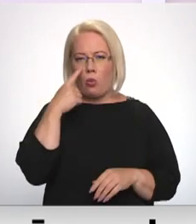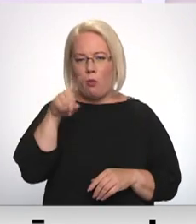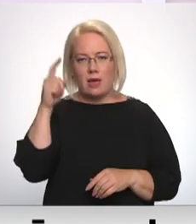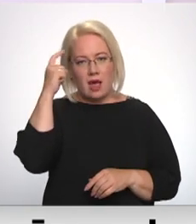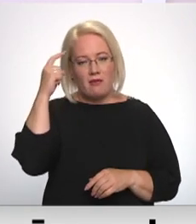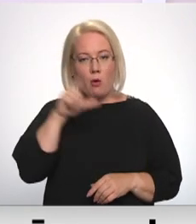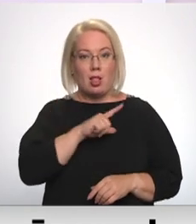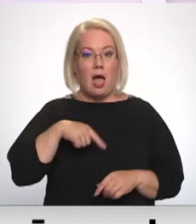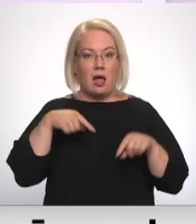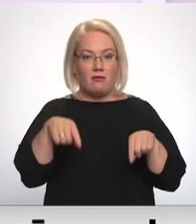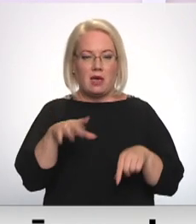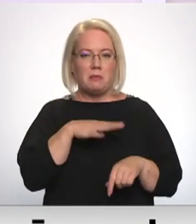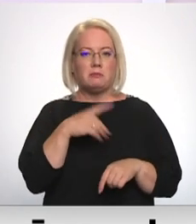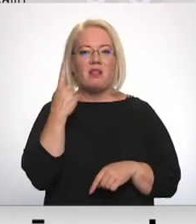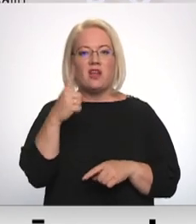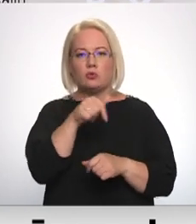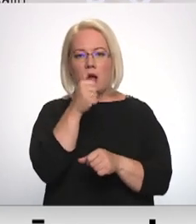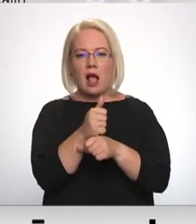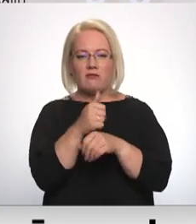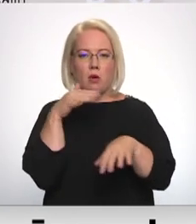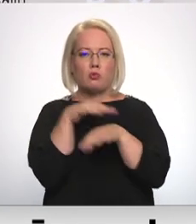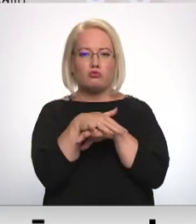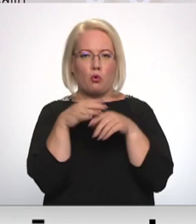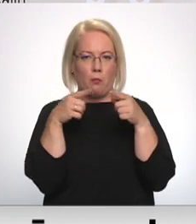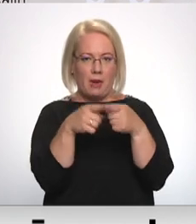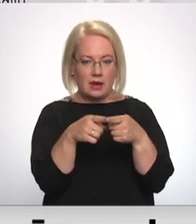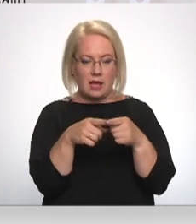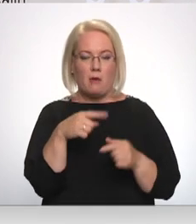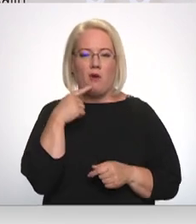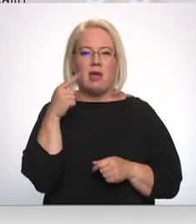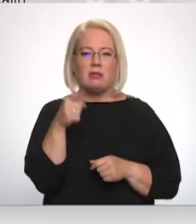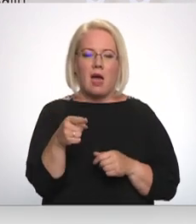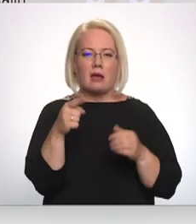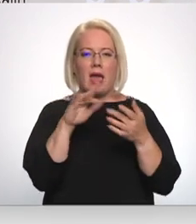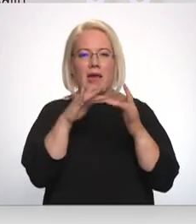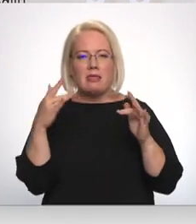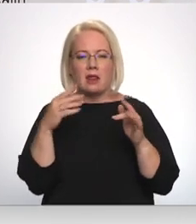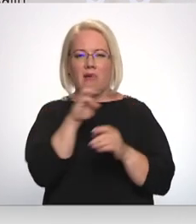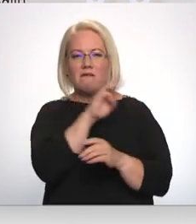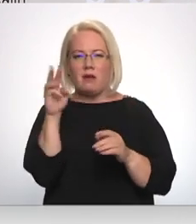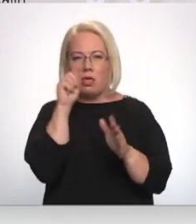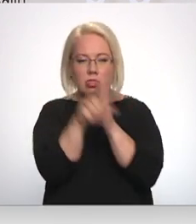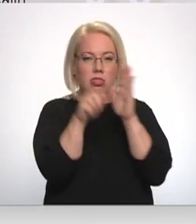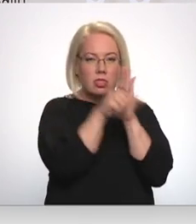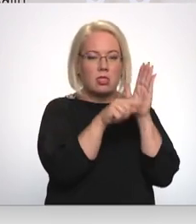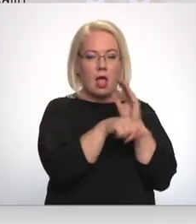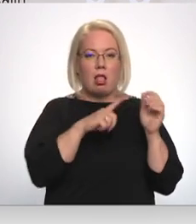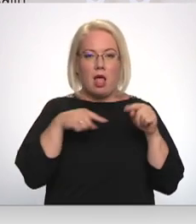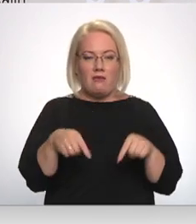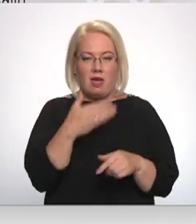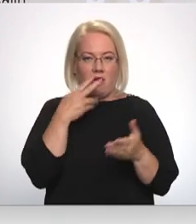viens no galvenajiem uzbrukumu mērķiem. Uzbrukuma intensitāte, kas pret Latviju ir vērsta, īpaši kopš 9. māja,